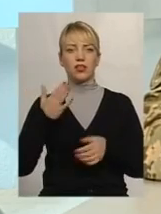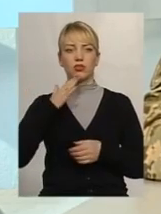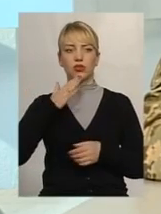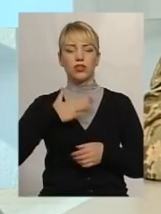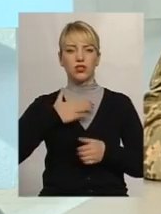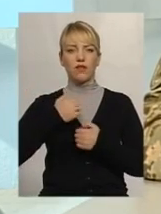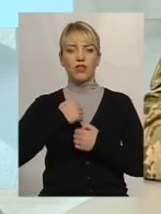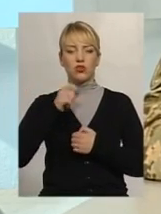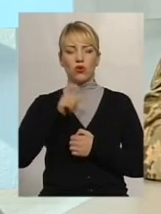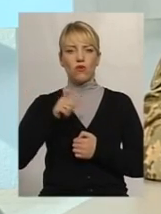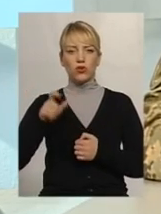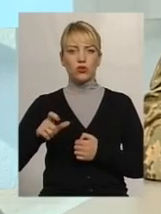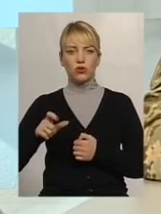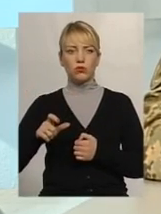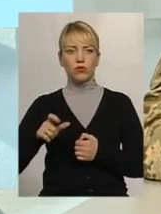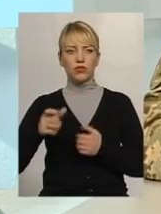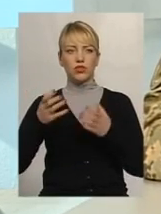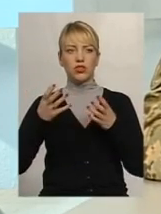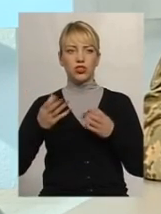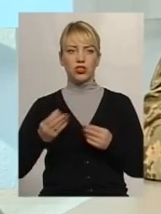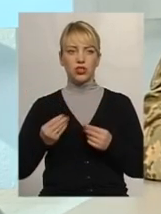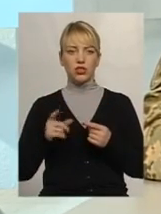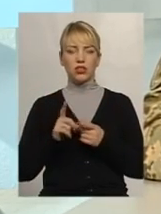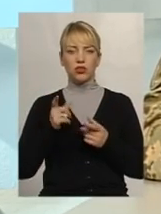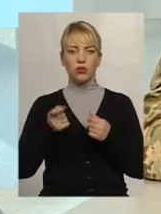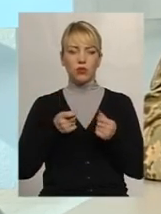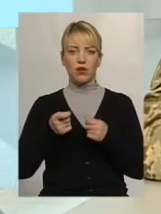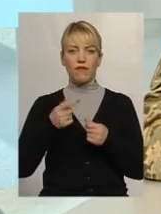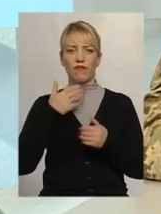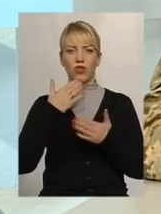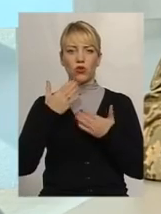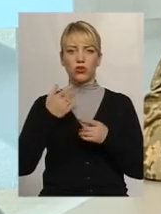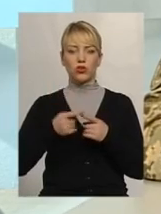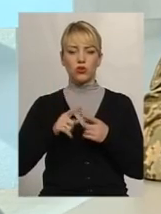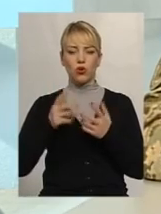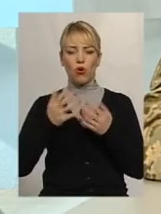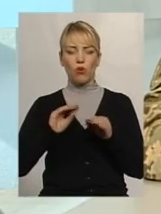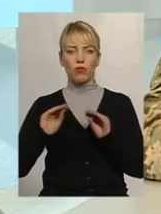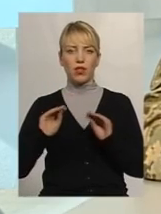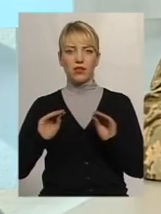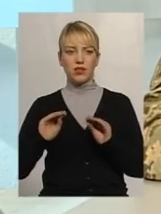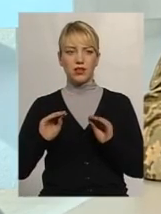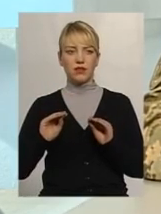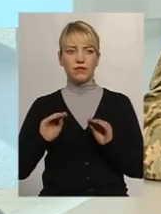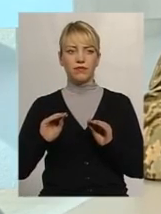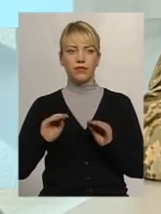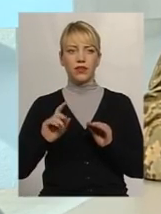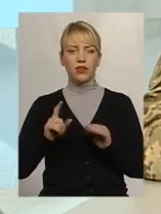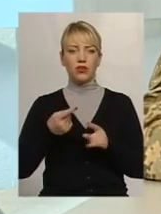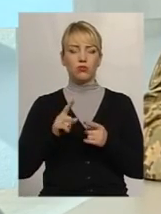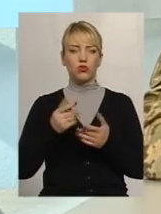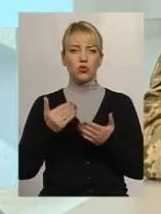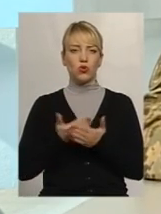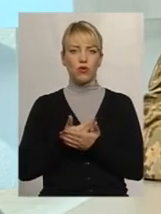військовослужбовці ще досить з обережністю відносяться до цього обладнання, тому що доволі таке